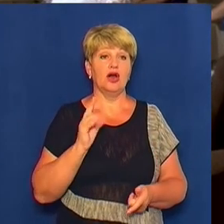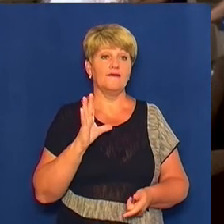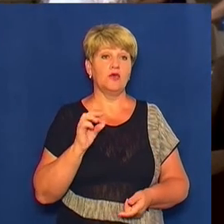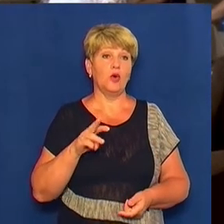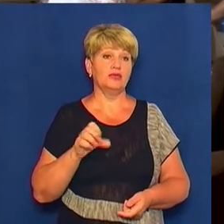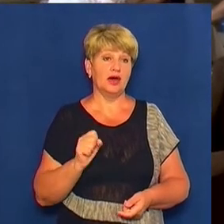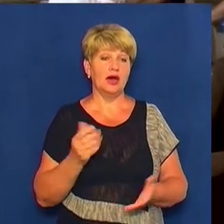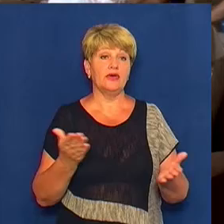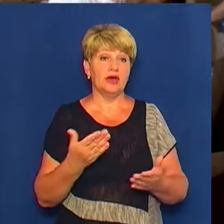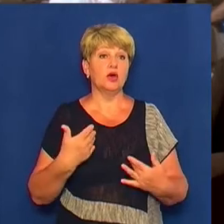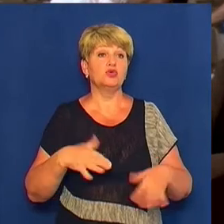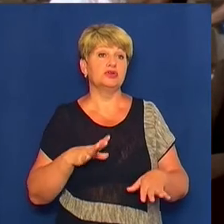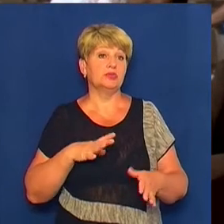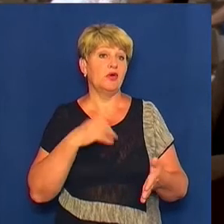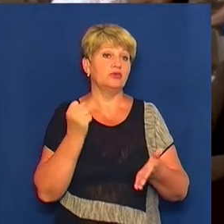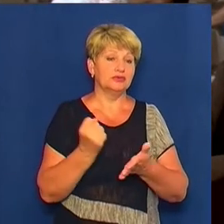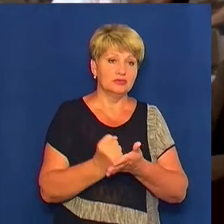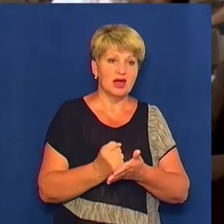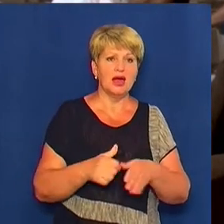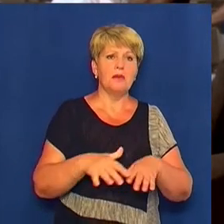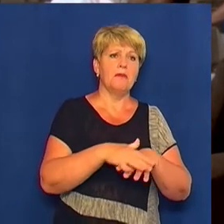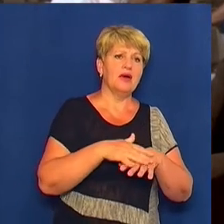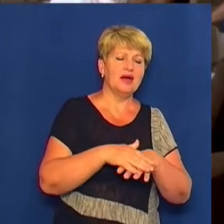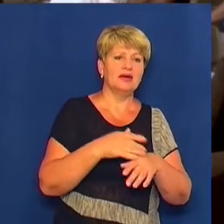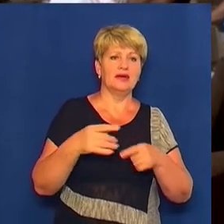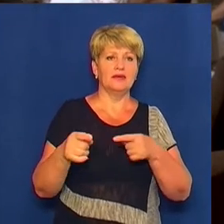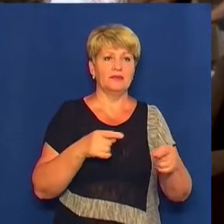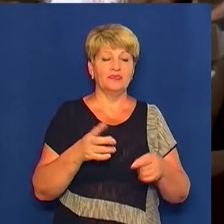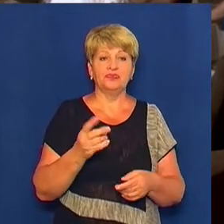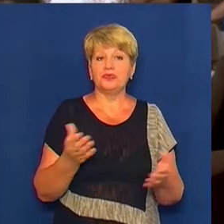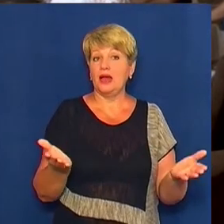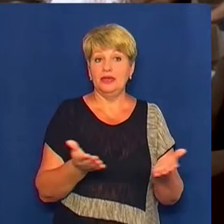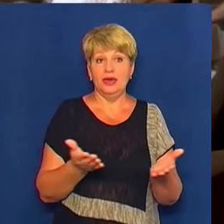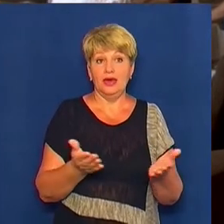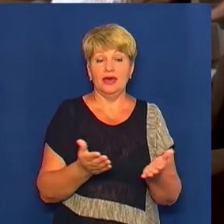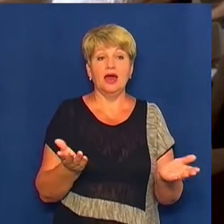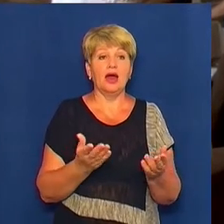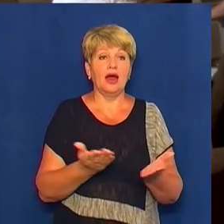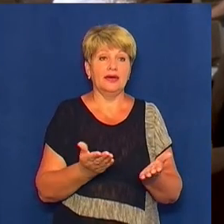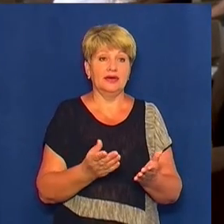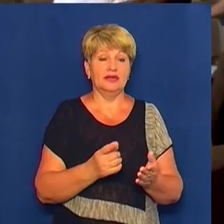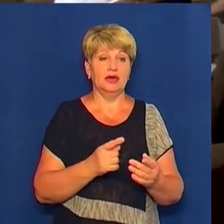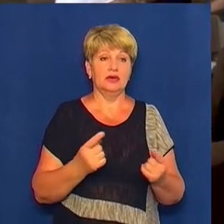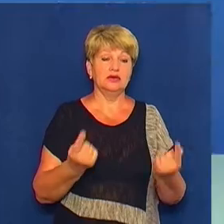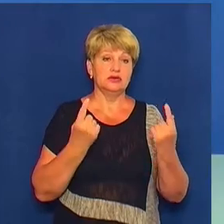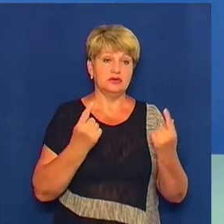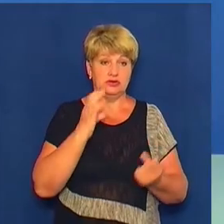собою, на їхні об'єкти, майданчики, пермайданчики. Ніяких таких кардинальних питань.